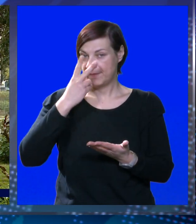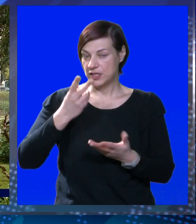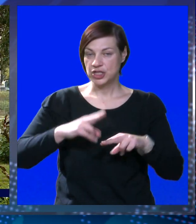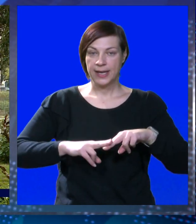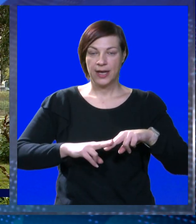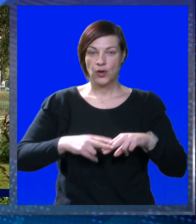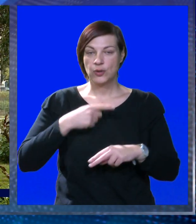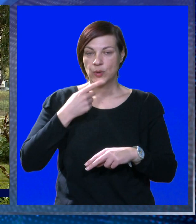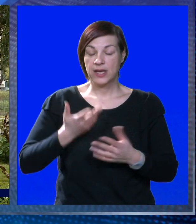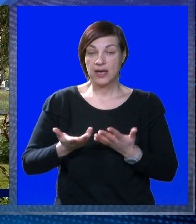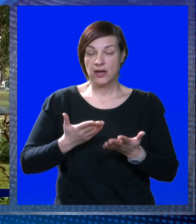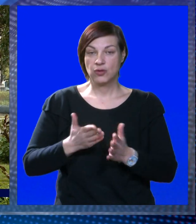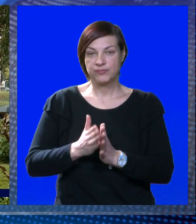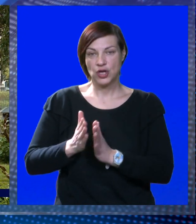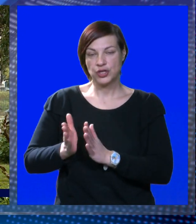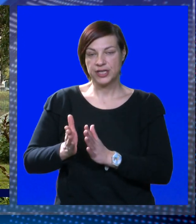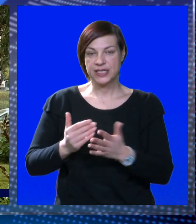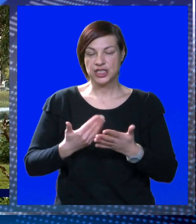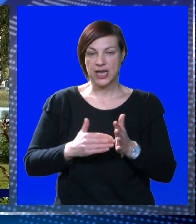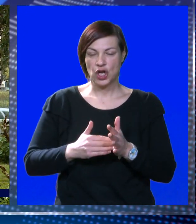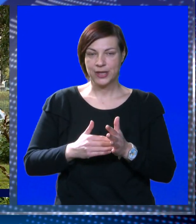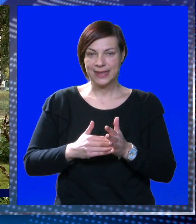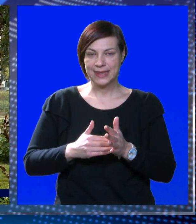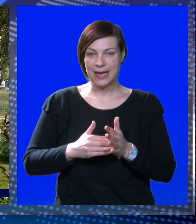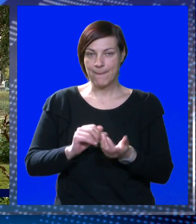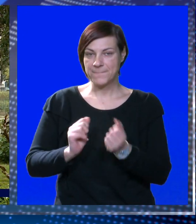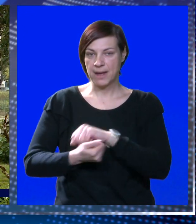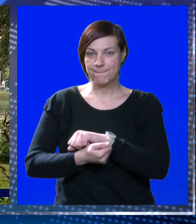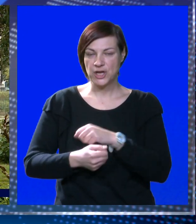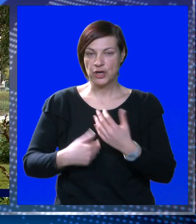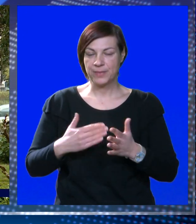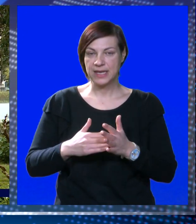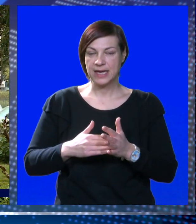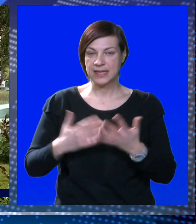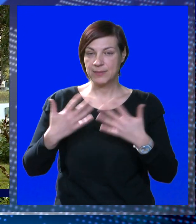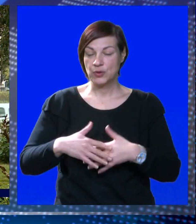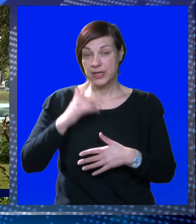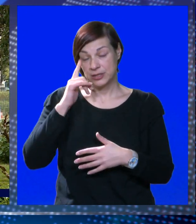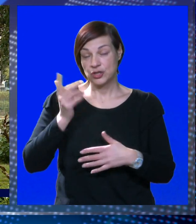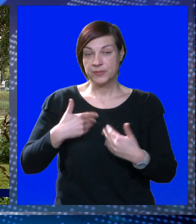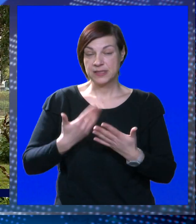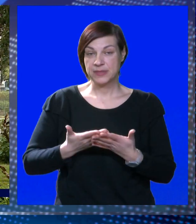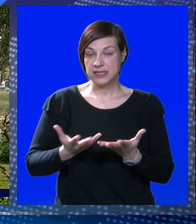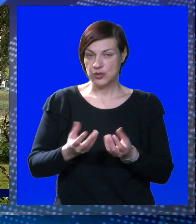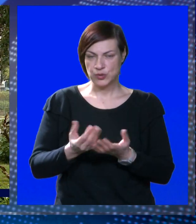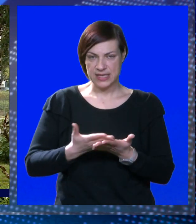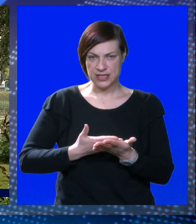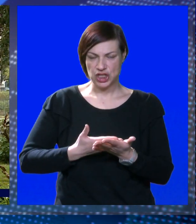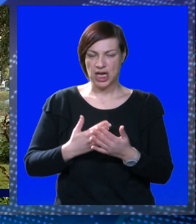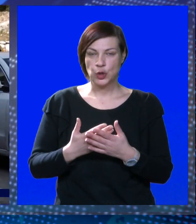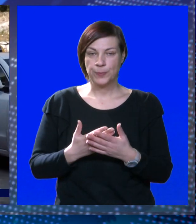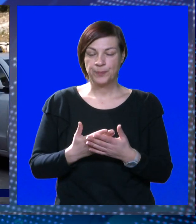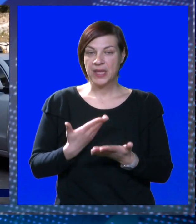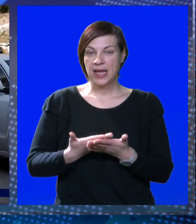viđanje te odluke i rekao mu kako određena zaista treba promjene, kako treba u nomotehničkom smislu, tako i u sadržavnom